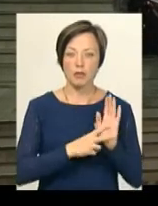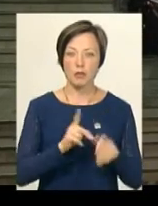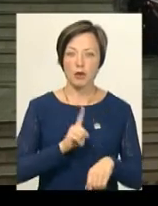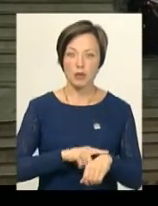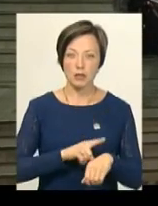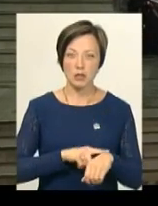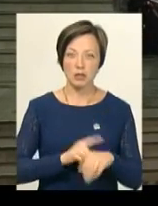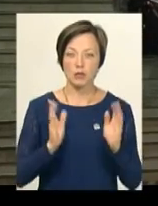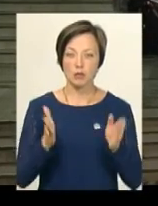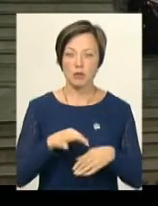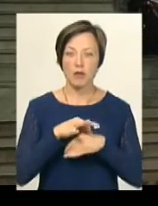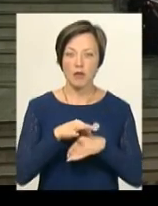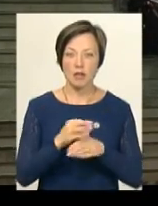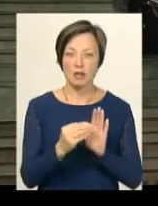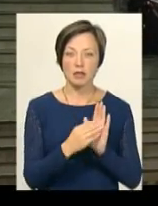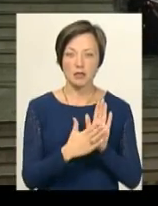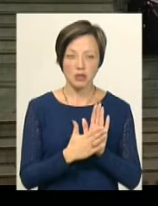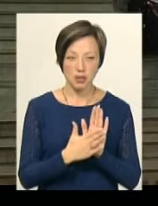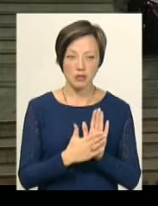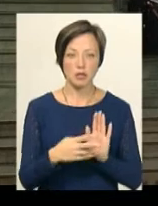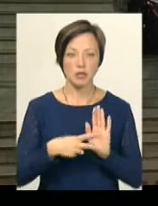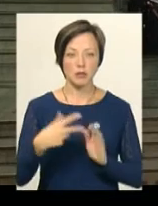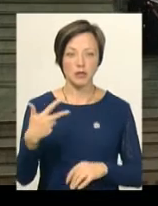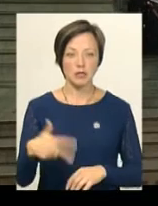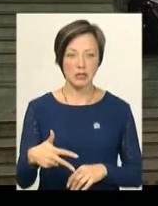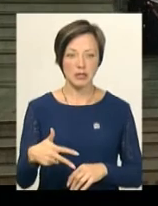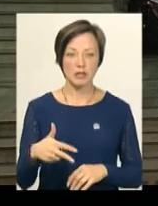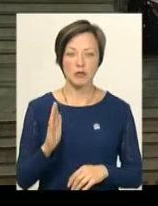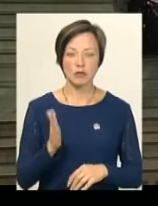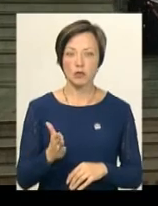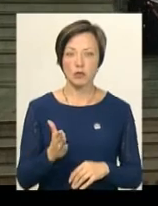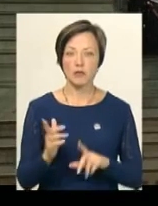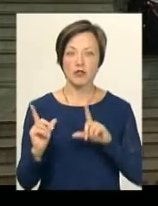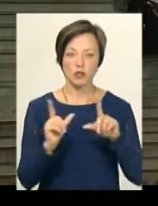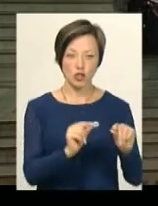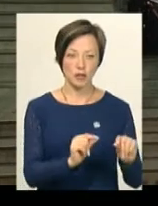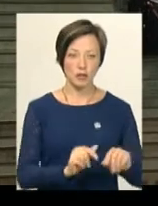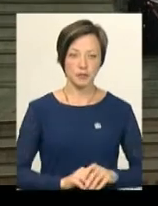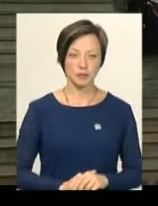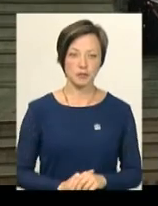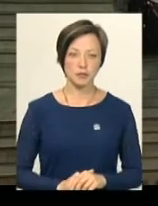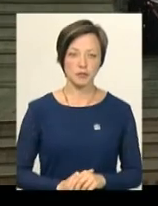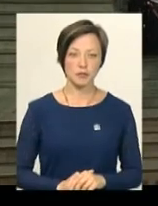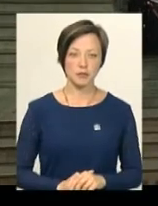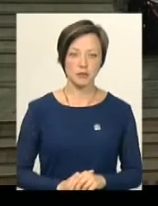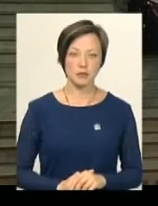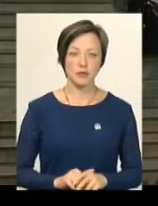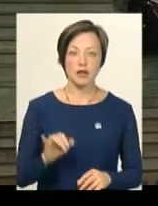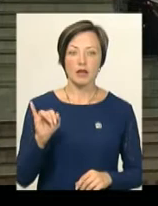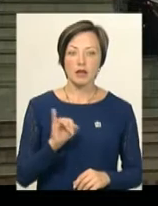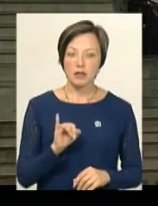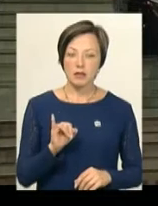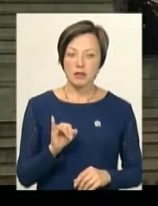годині, буде проведено реєстрацію, о 7-й 30-й будемо вже безпосередньо виїжджати. І